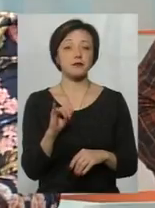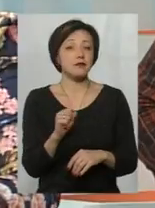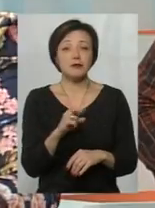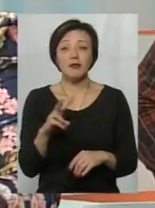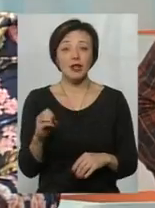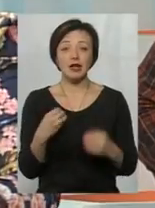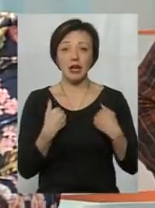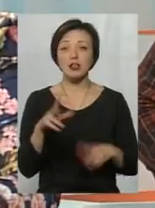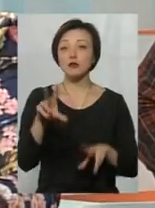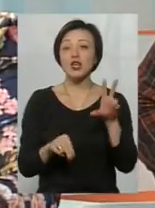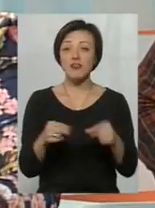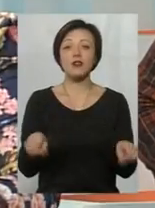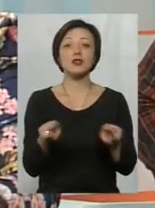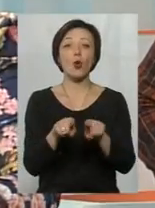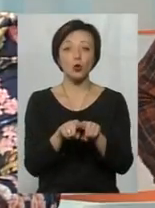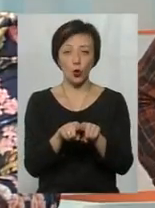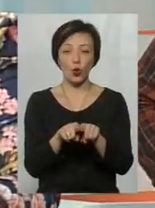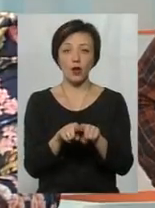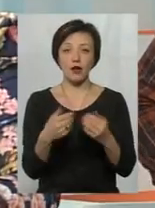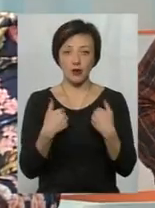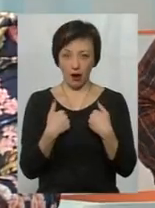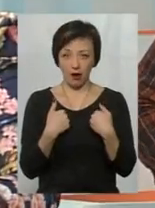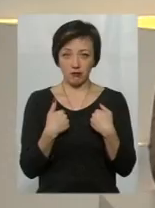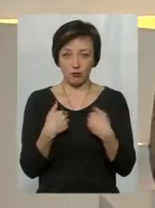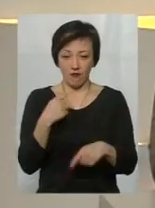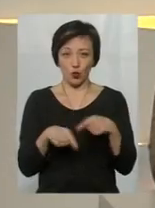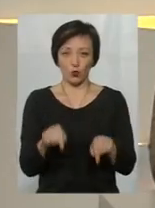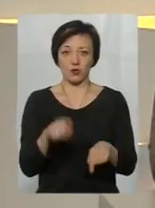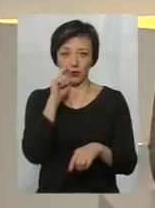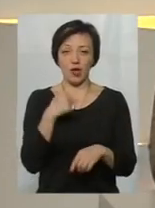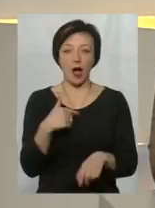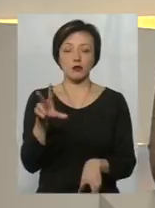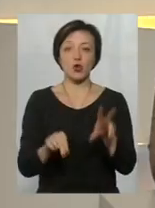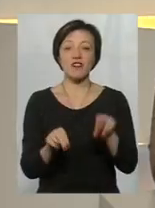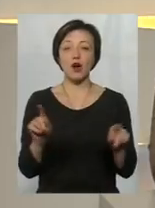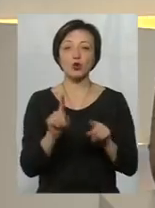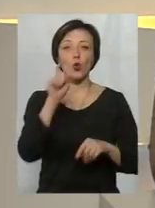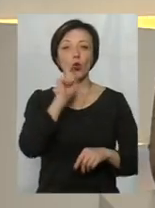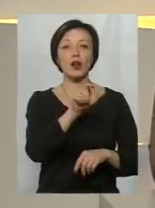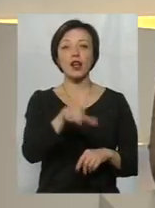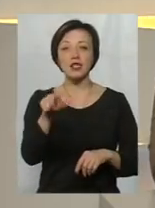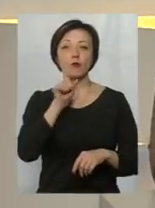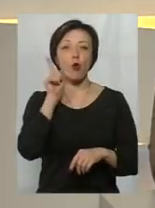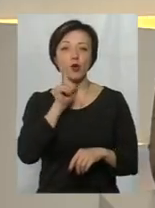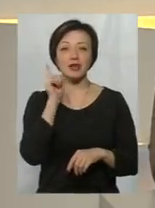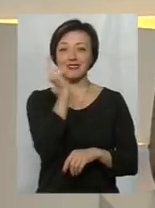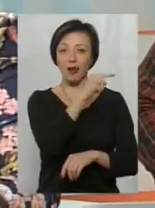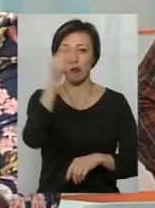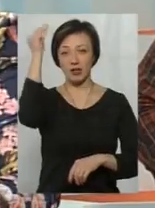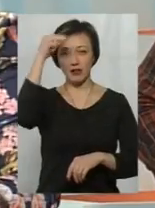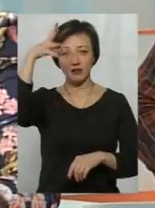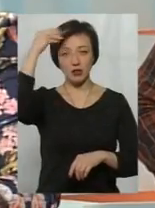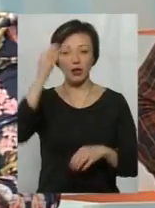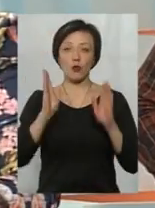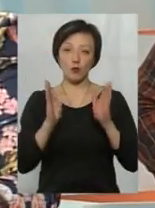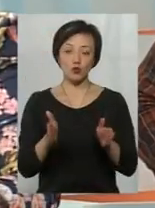я сподіваюся, що все одно, я ж то повернувся, наприклад, я сподіваюся, що українці, молоді українці, які там вивчаться,